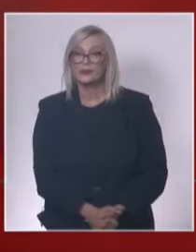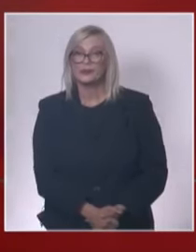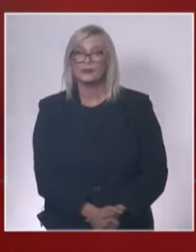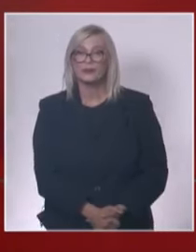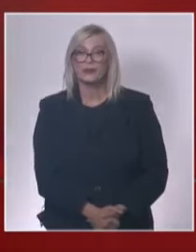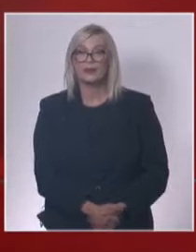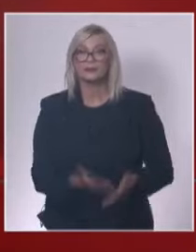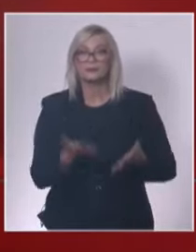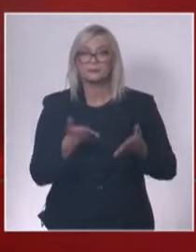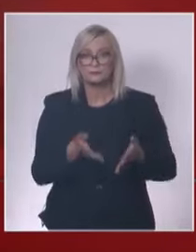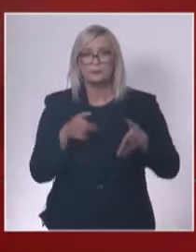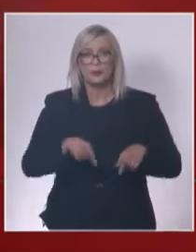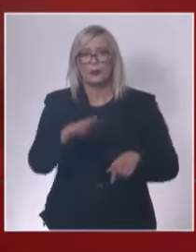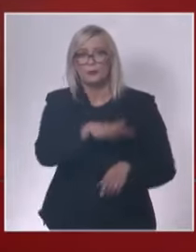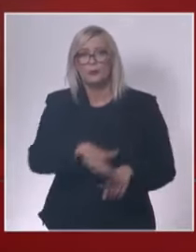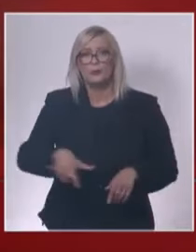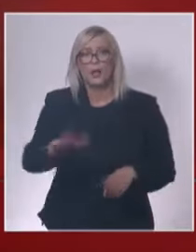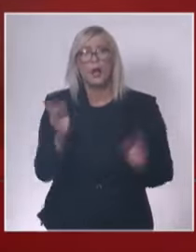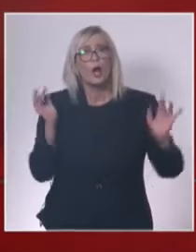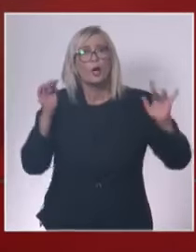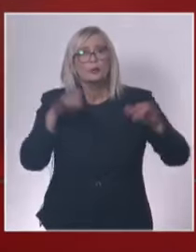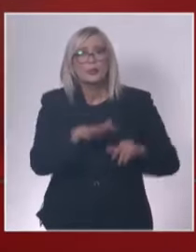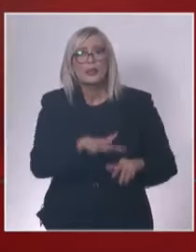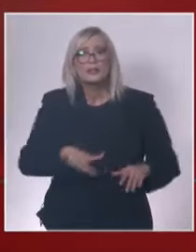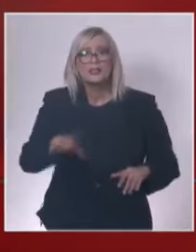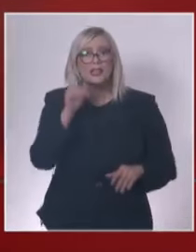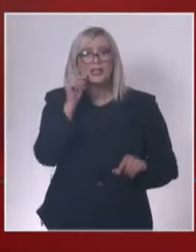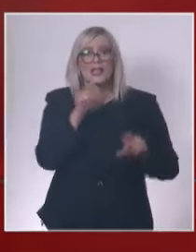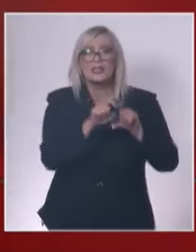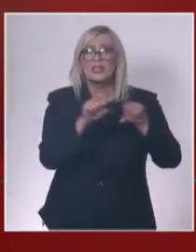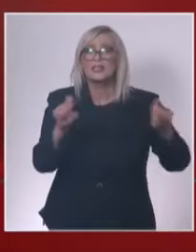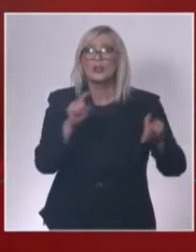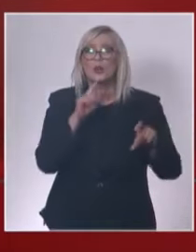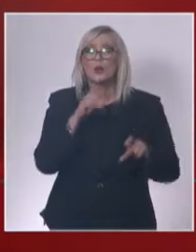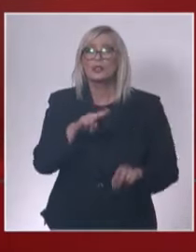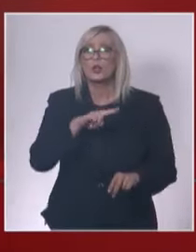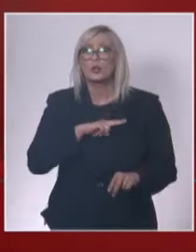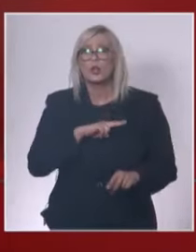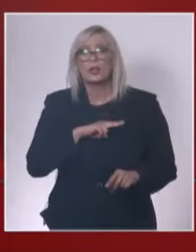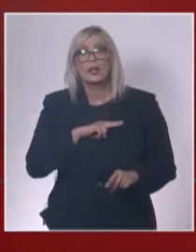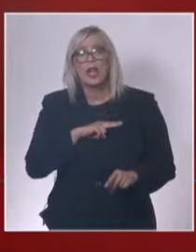да ви поддржиме да носите избори за основане на докази во овој процес.